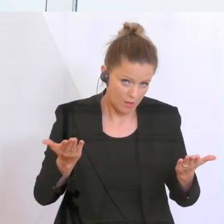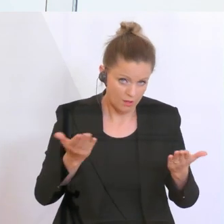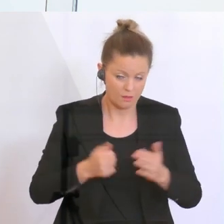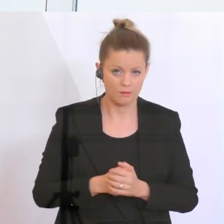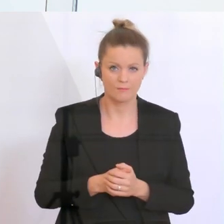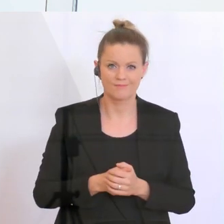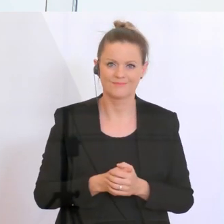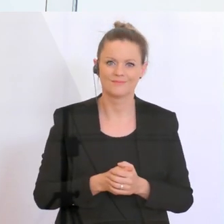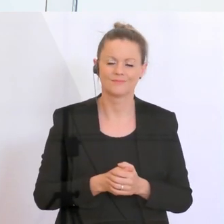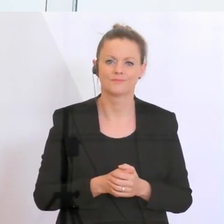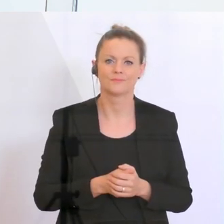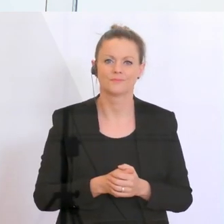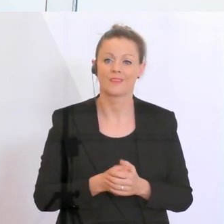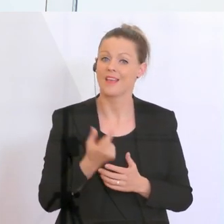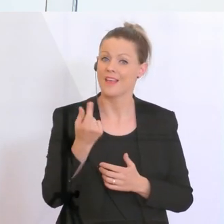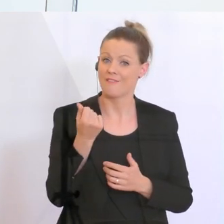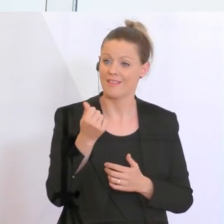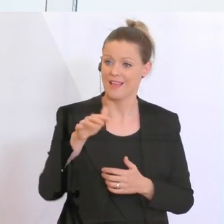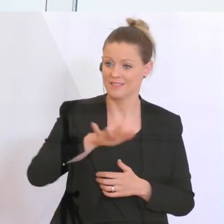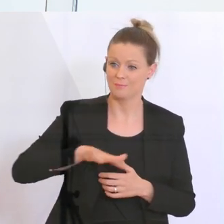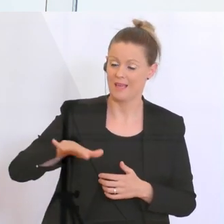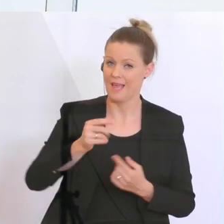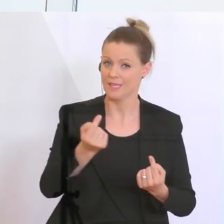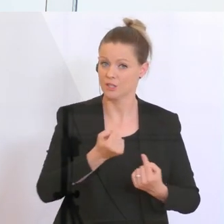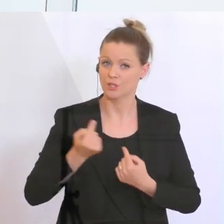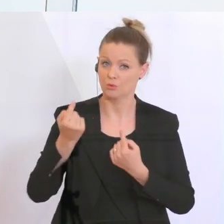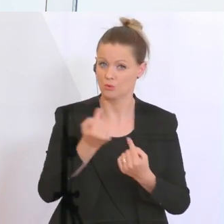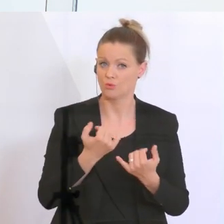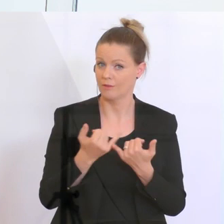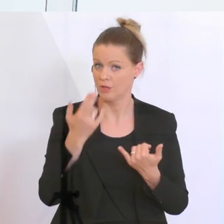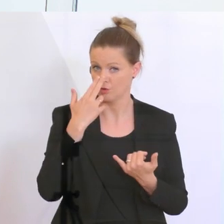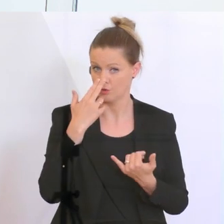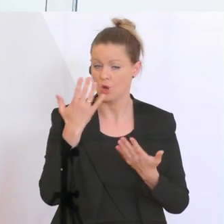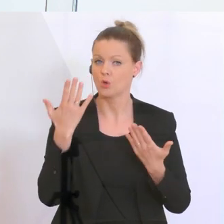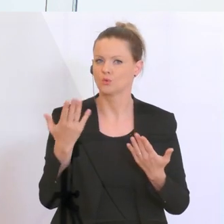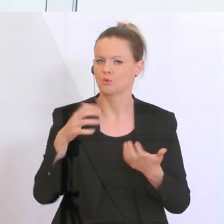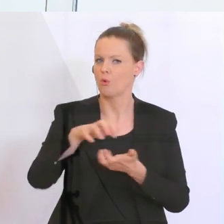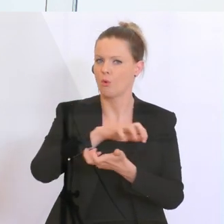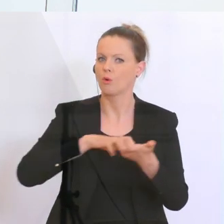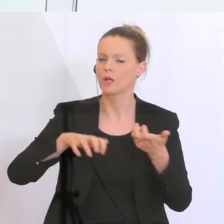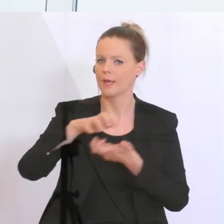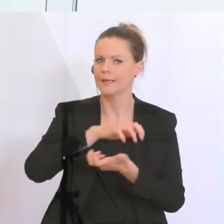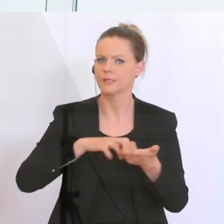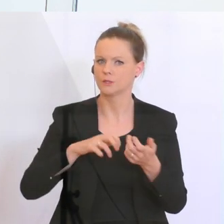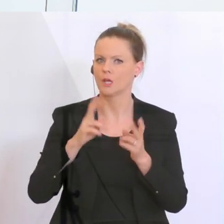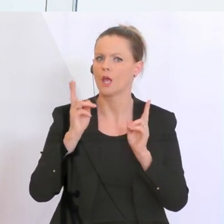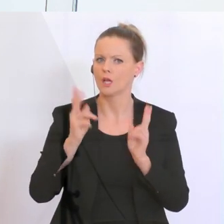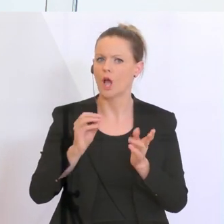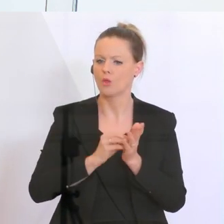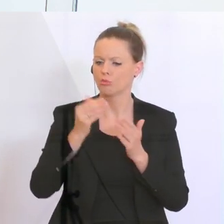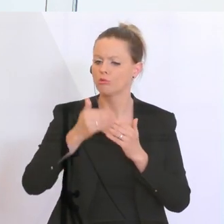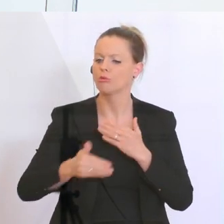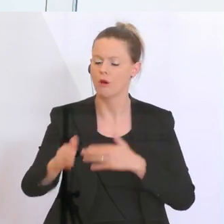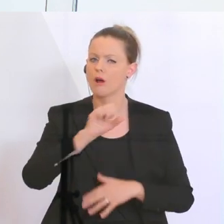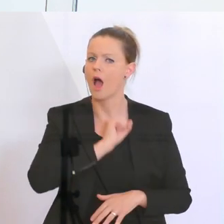Situation von Seiten des Finanzwesens so ist, dass wir diese Krise auch noch eine Weile aushalten